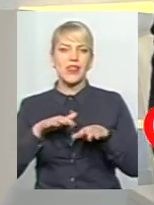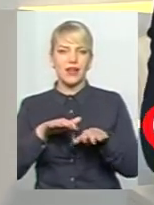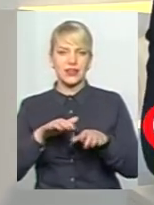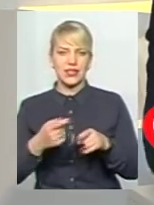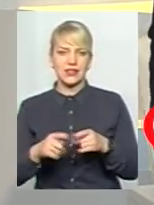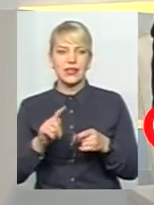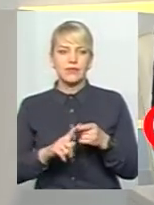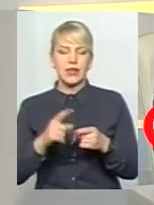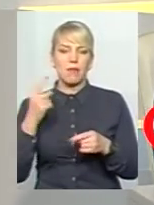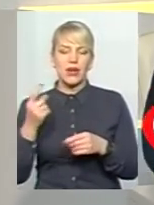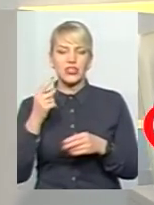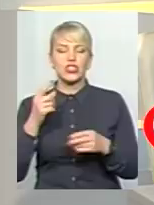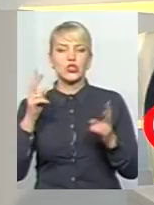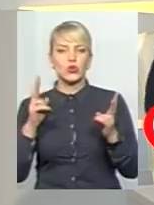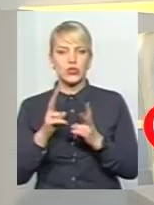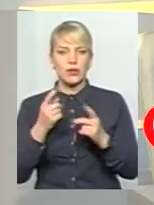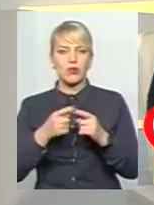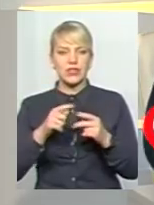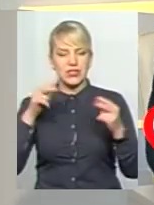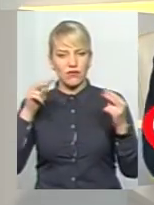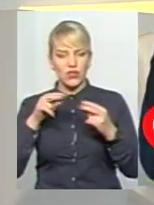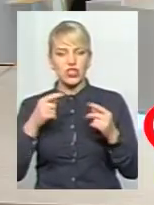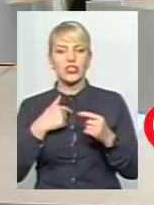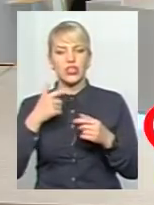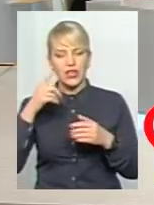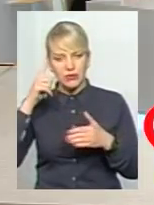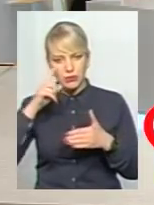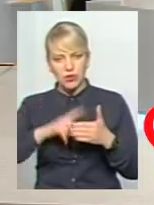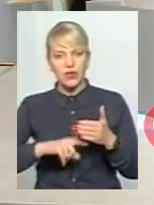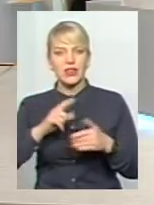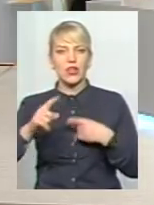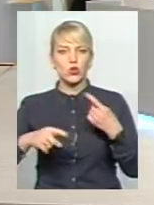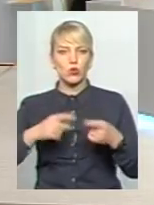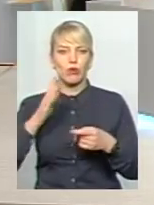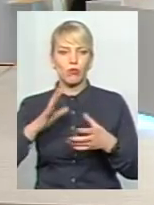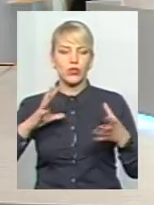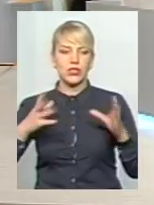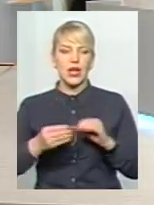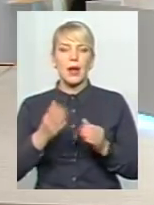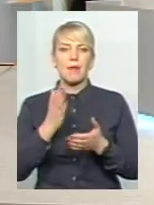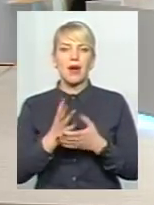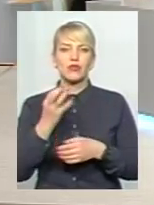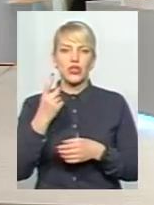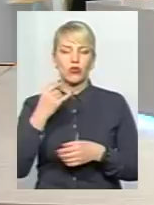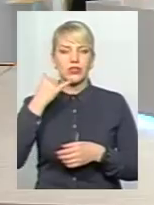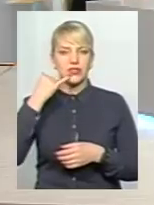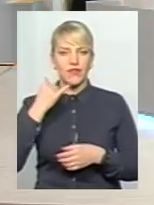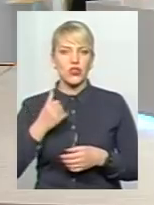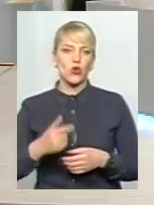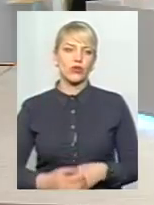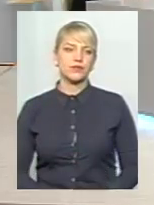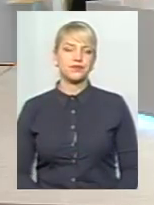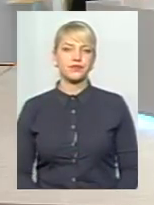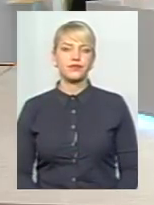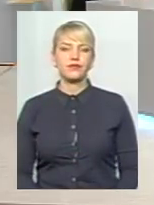ті перші зустрічі про то свідчать. Я сподіваюся, що і наступні будуть результативними. І маємо ще телефонний дзвінок. Добрий вечір, назвіться і слухаємо вас.